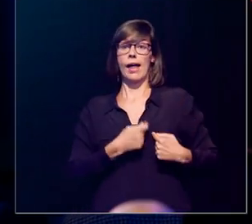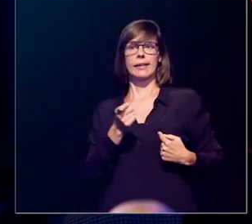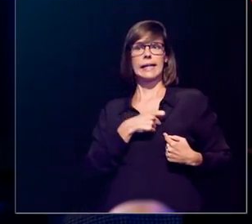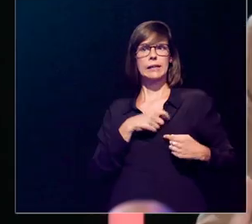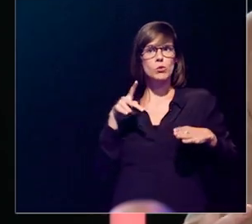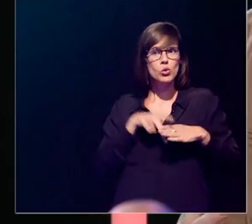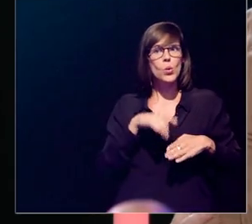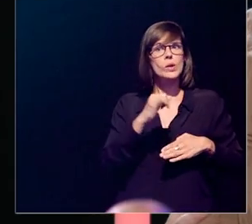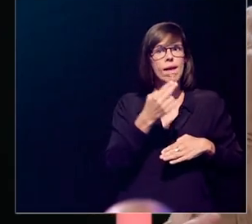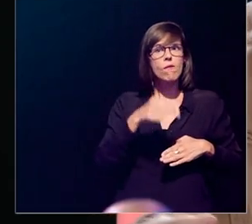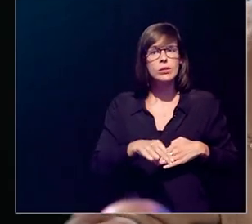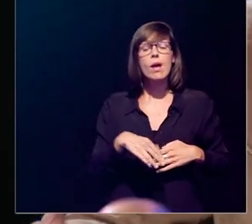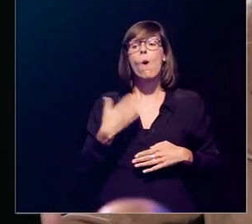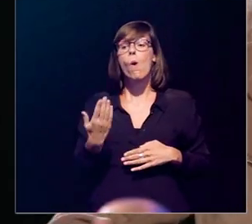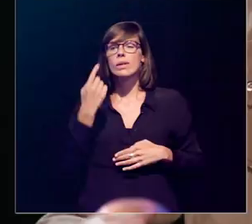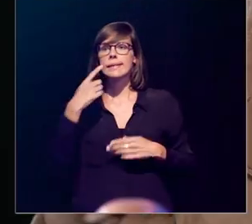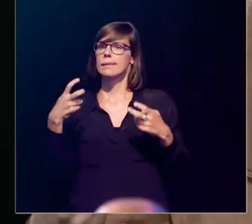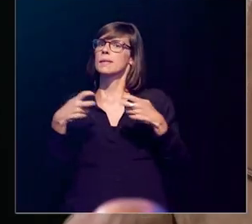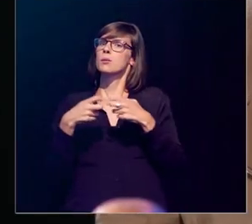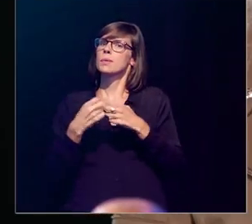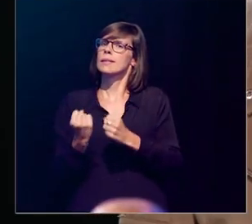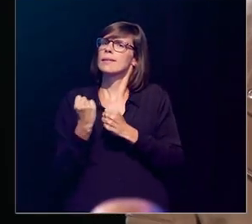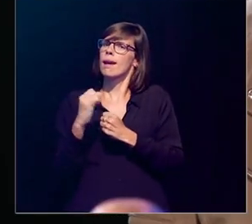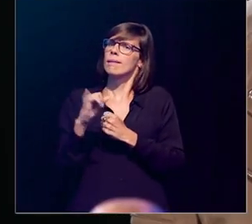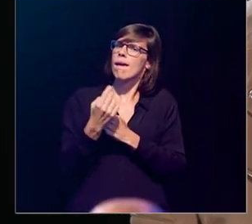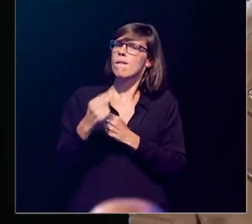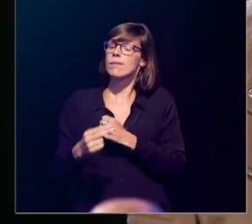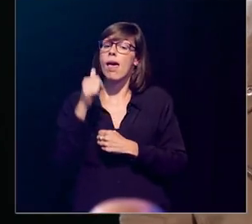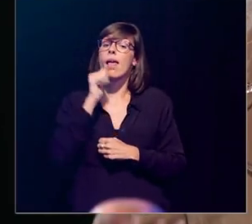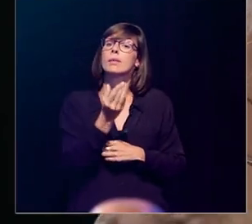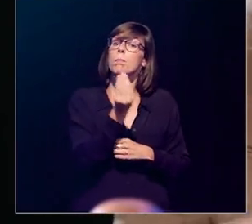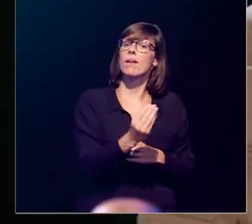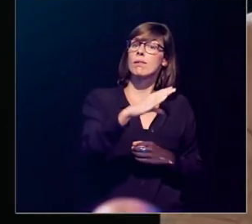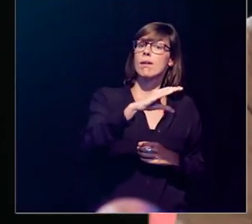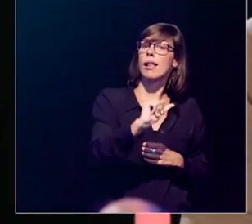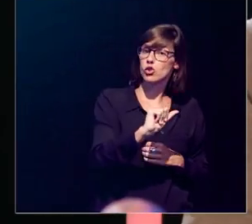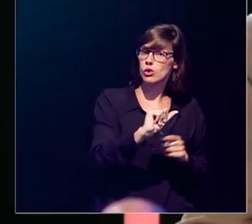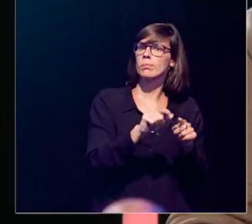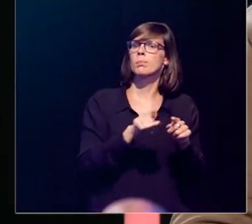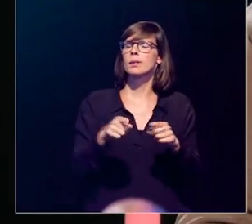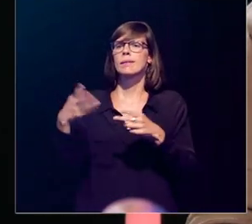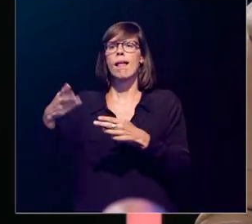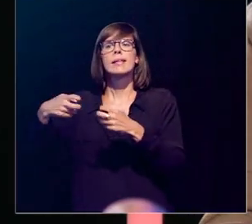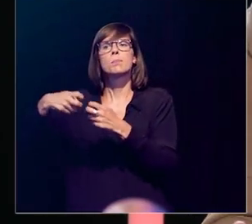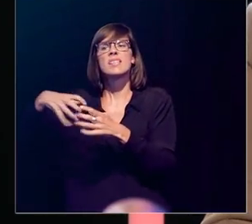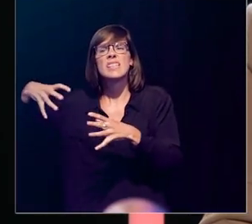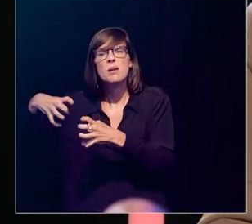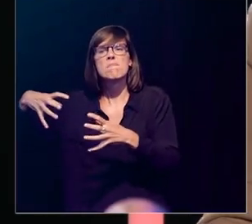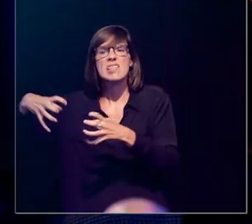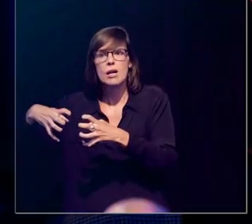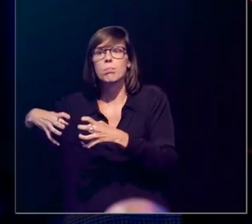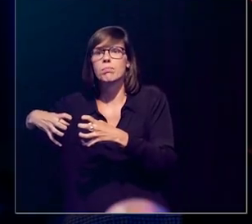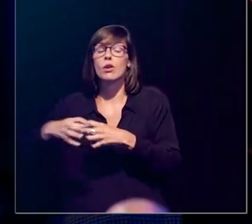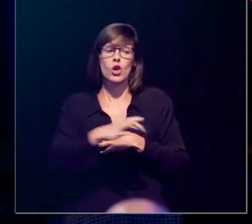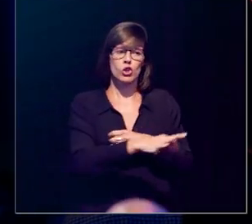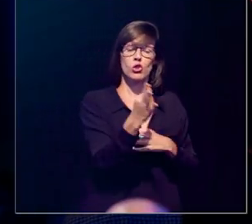hartritmestoornissen krijgt. Die gaat bepalen hoe dat je spiersterkte is. Als je te weinig calcium hebt, dan ga je spierkrampen krijgen.